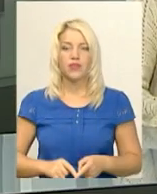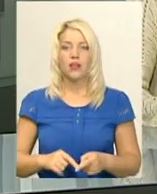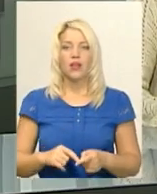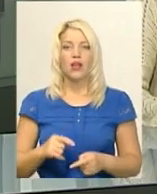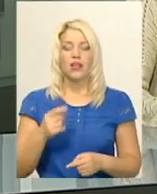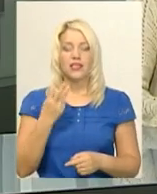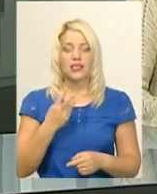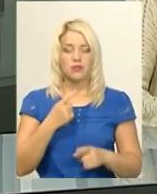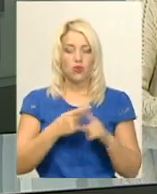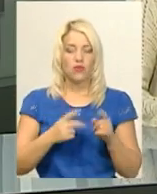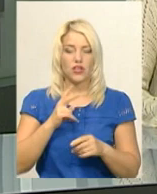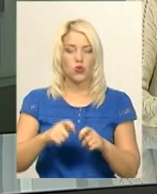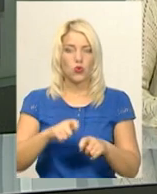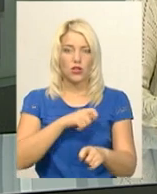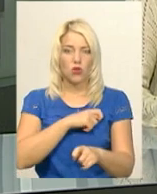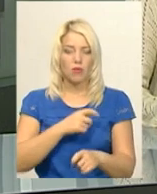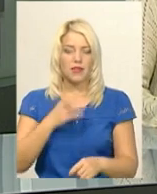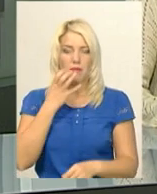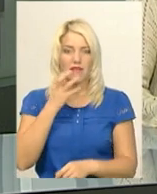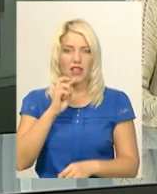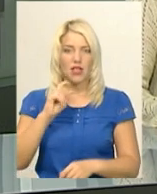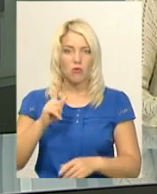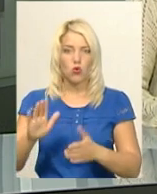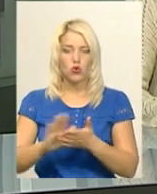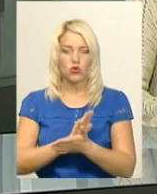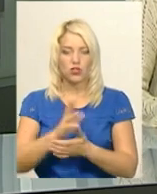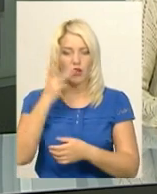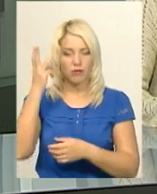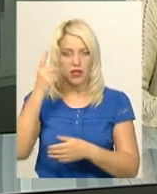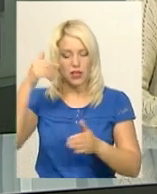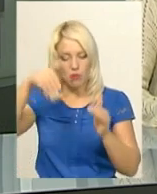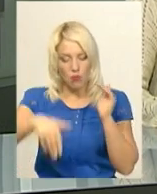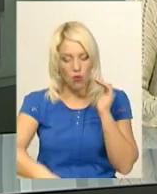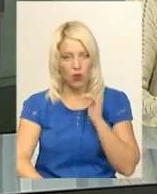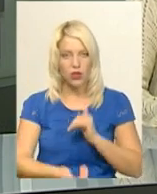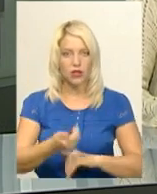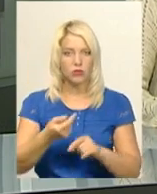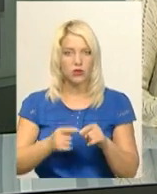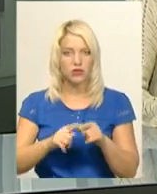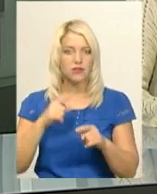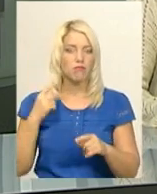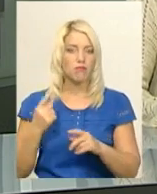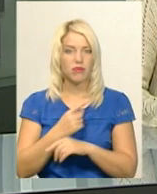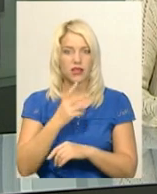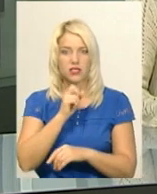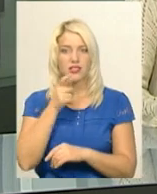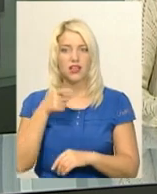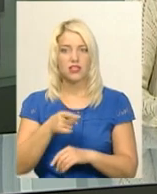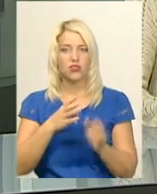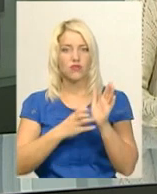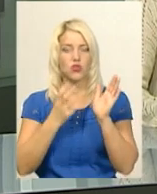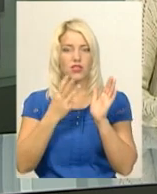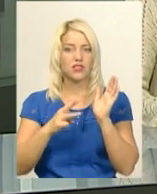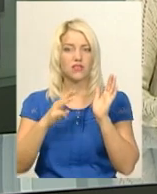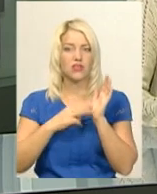3,5 кілометри Південного Бугу у Хмельницькому розчищають та поглиблюють. Це вперше з 1983 року.